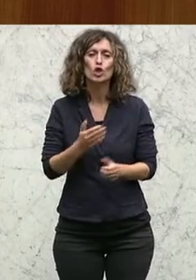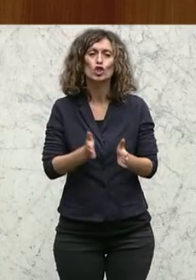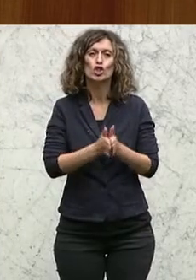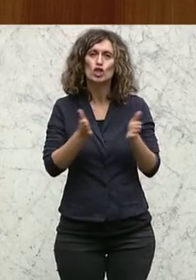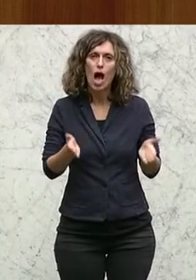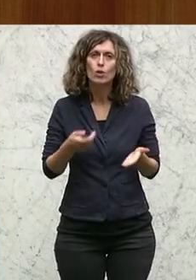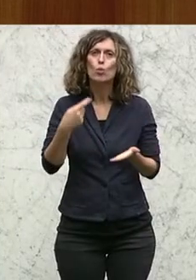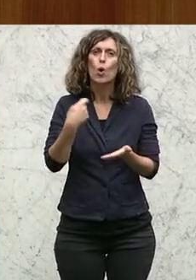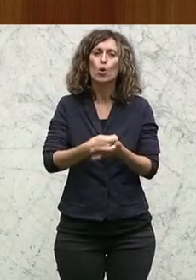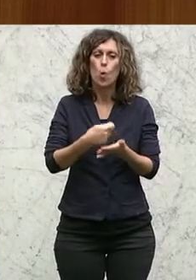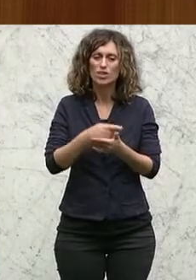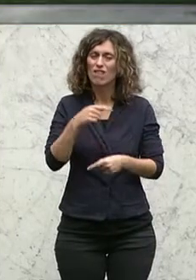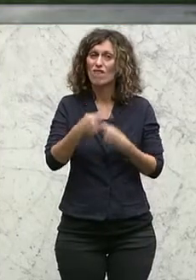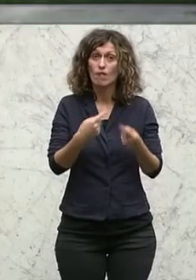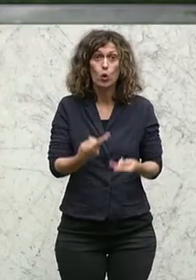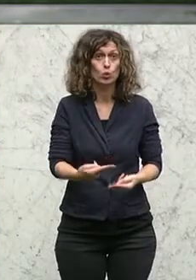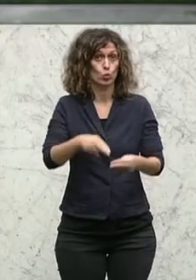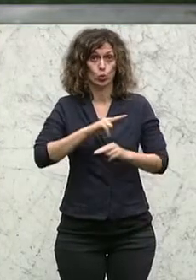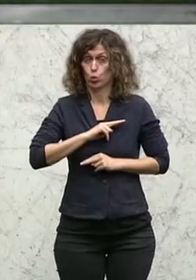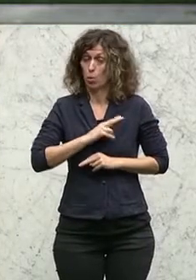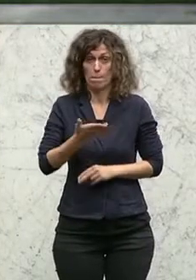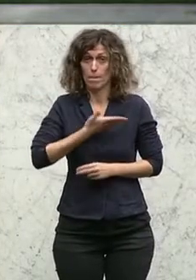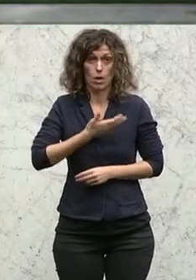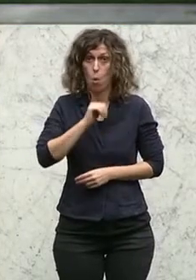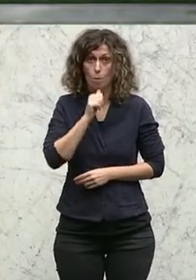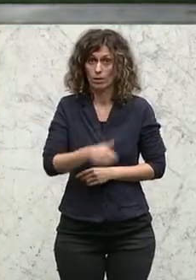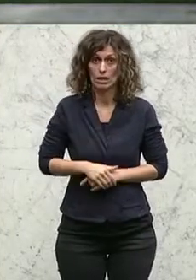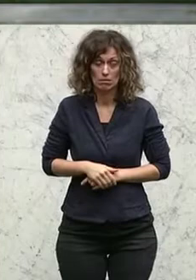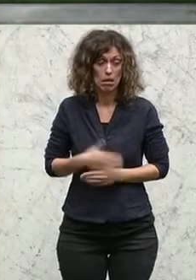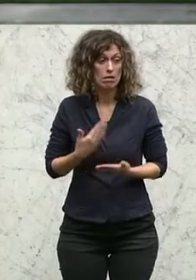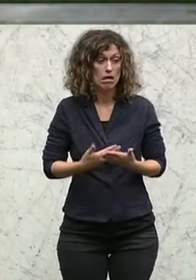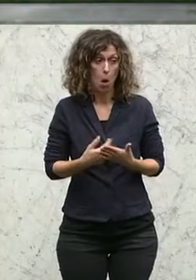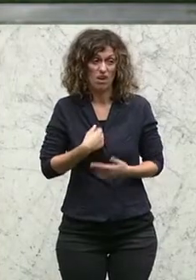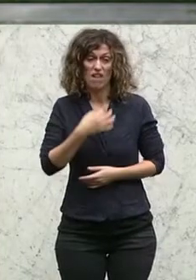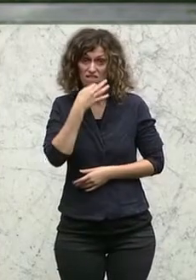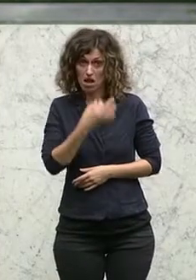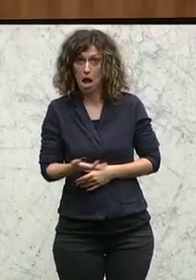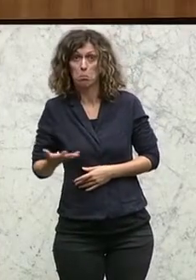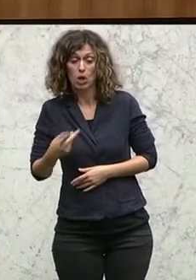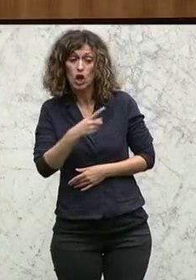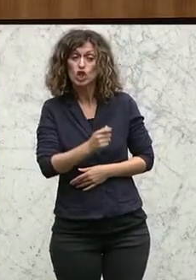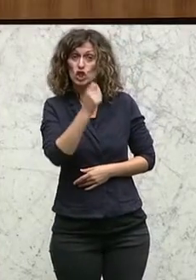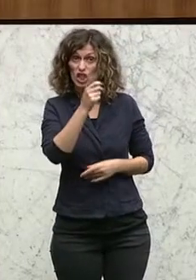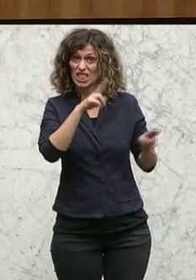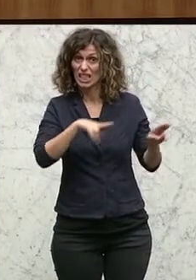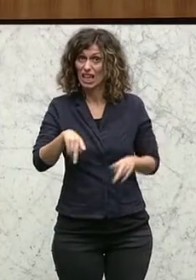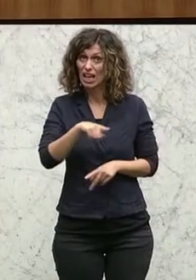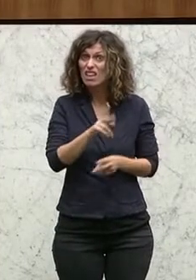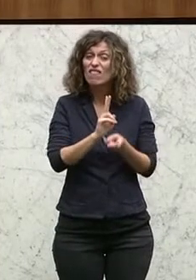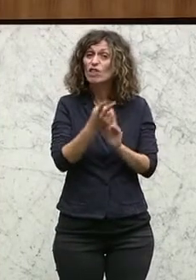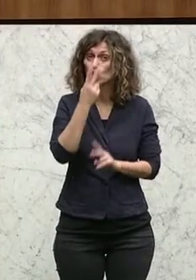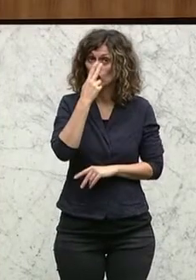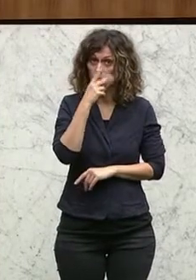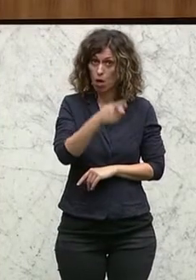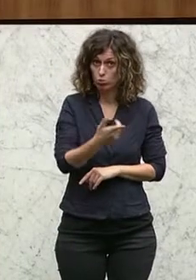Verfahrens nicht zurückbekommen haben. Und da meine Frage dazu. Wie schaut das mit den Schiedsgerichten aus? Ist das die gleiche